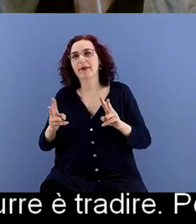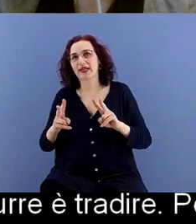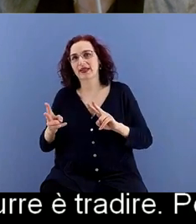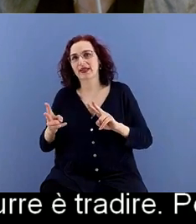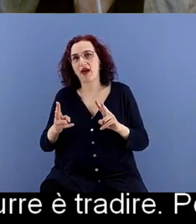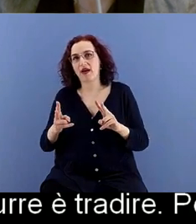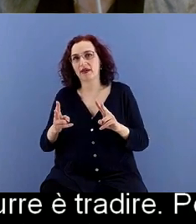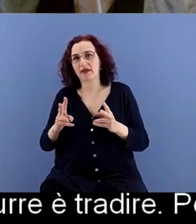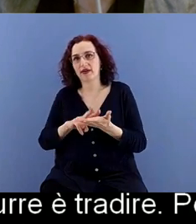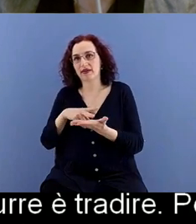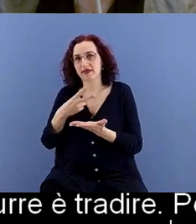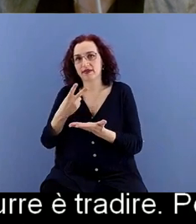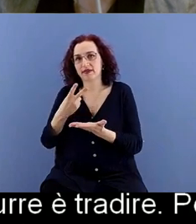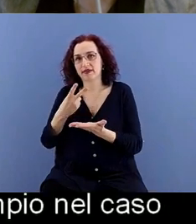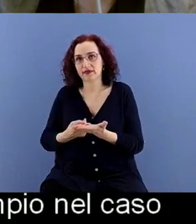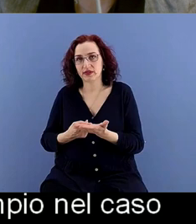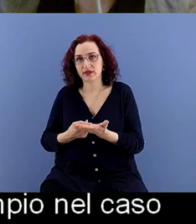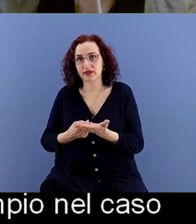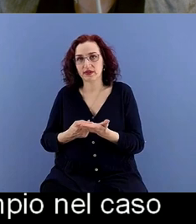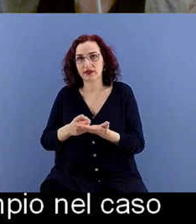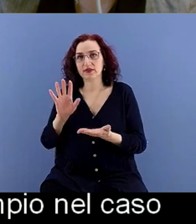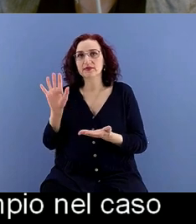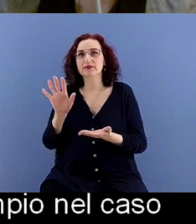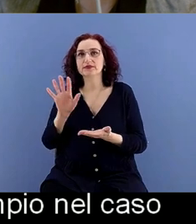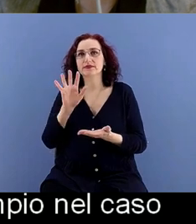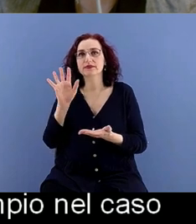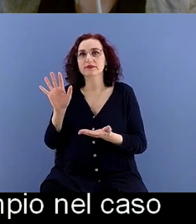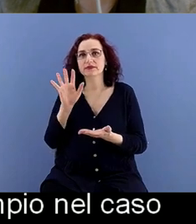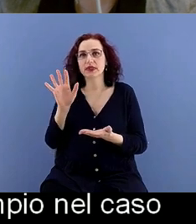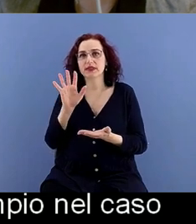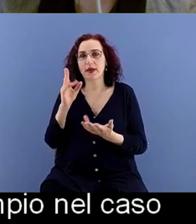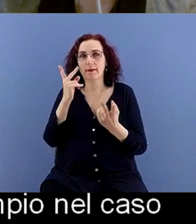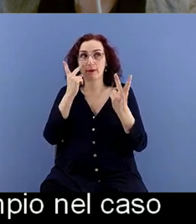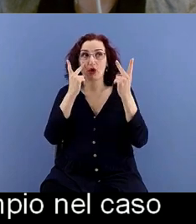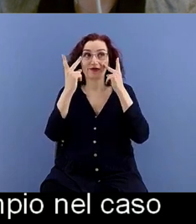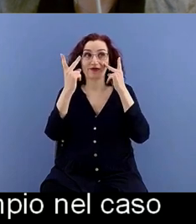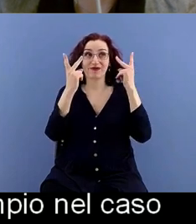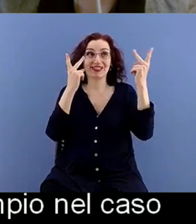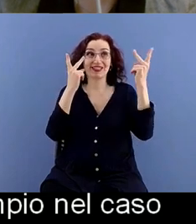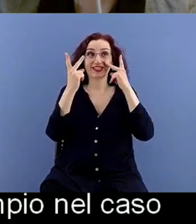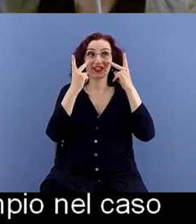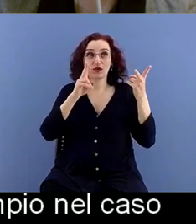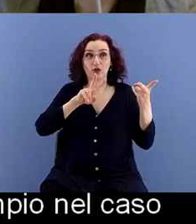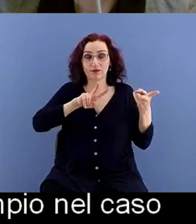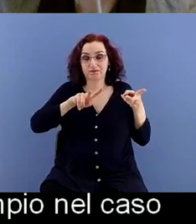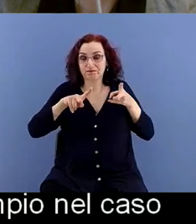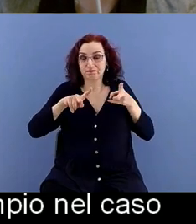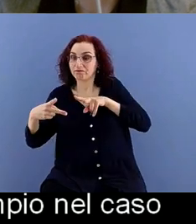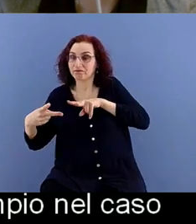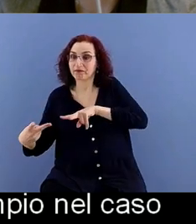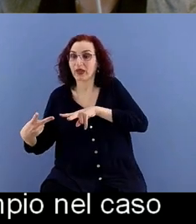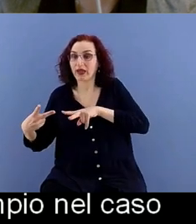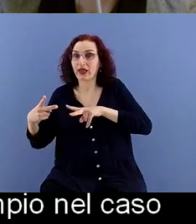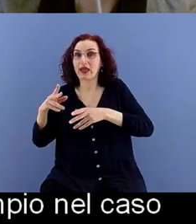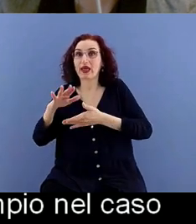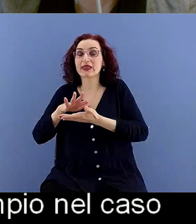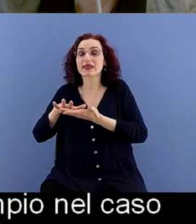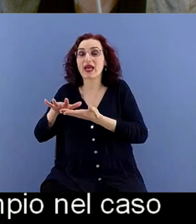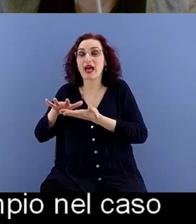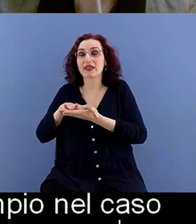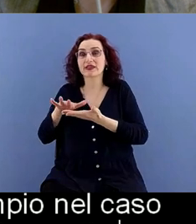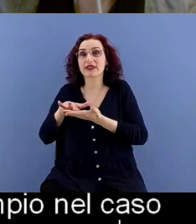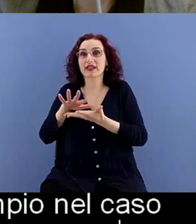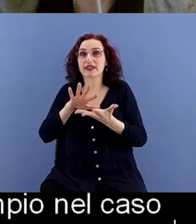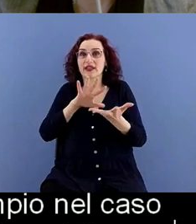caso specifico in cui io devo tradurre dal visivo al tattile è ovvio che devo fare delle semplificazioni perché